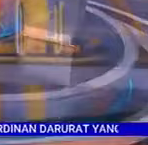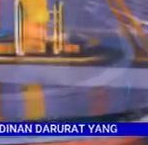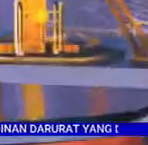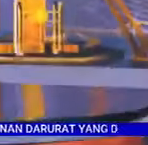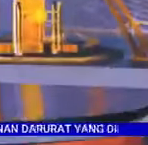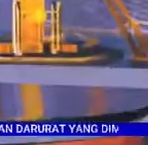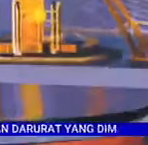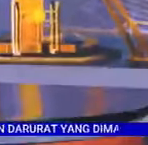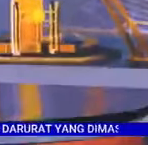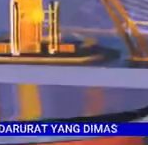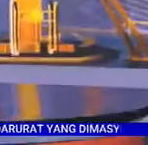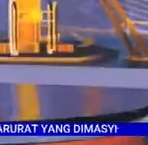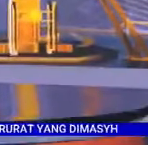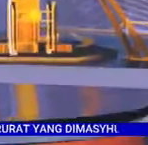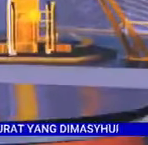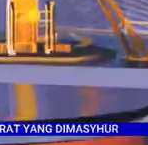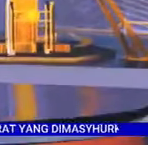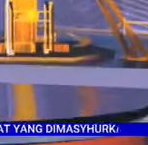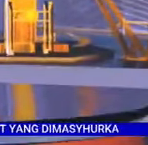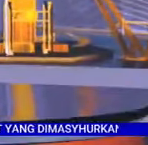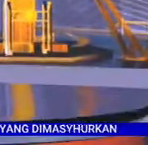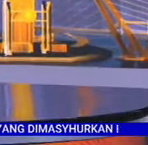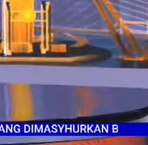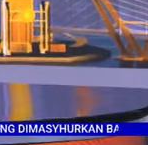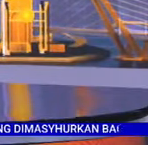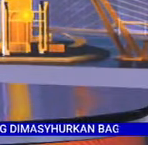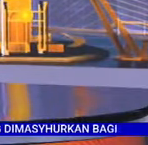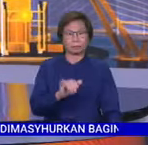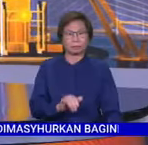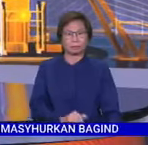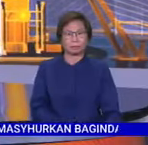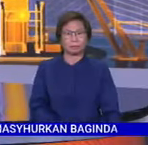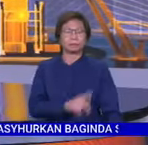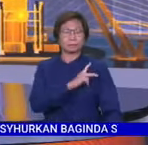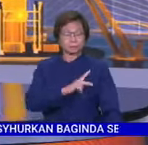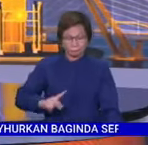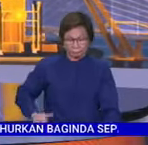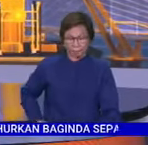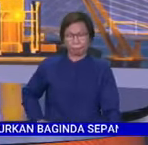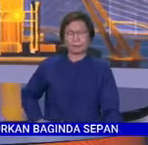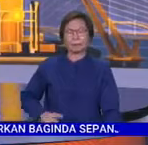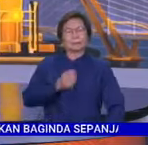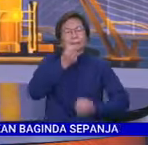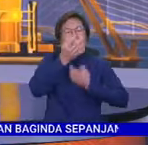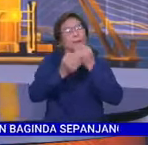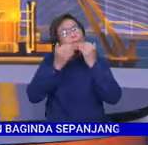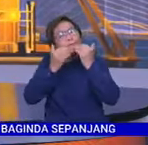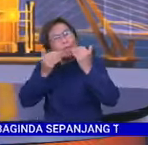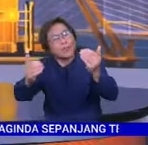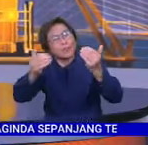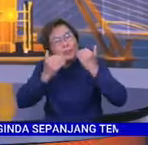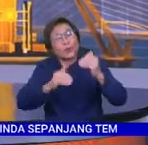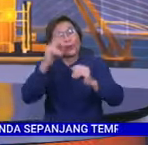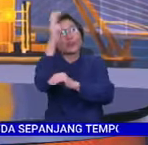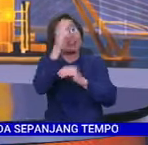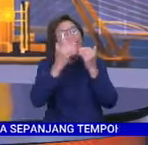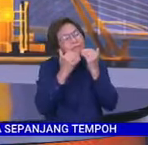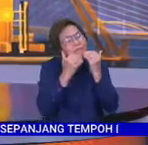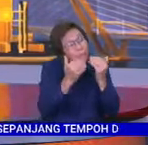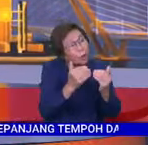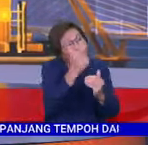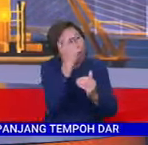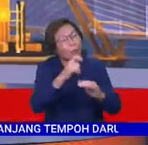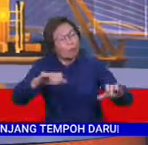Yang di-Pertuan Agung Al-Sultan Abdullah Riyan Yatuddin Al-Mustafa Bila Syah mezahirkan perhargaan kepada kerajaan